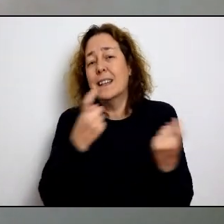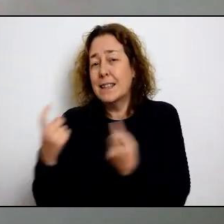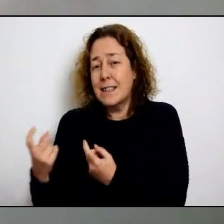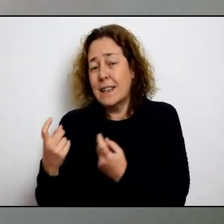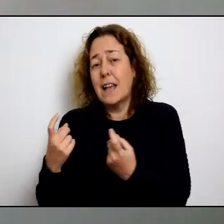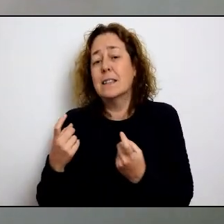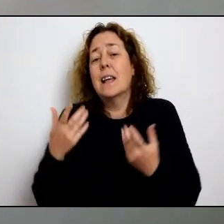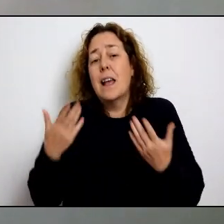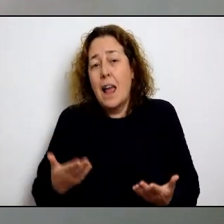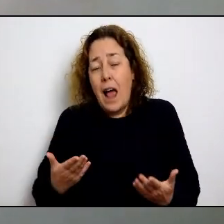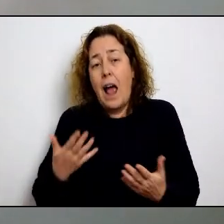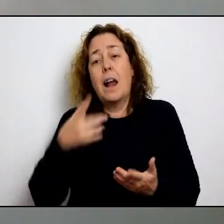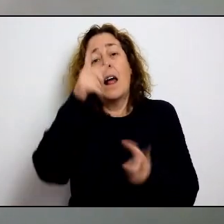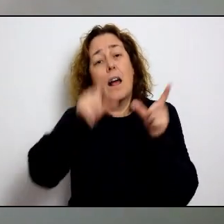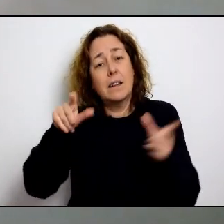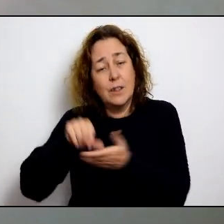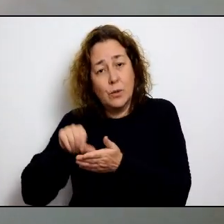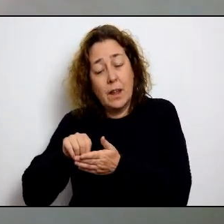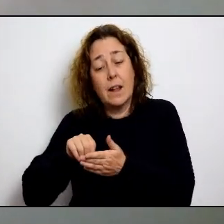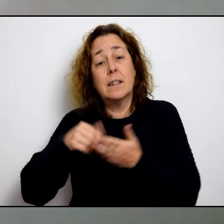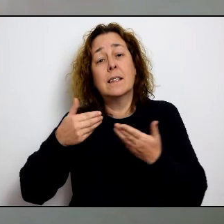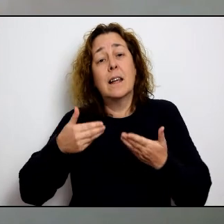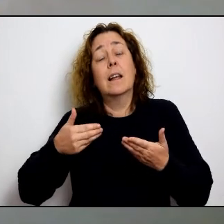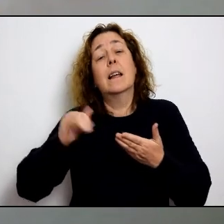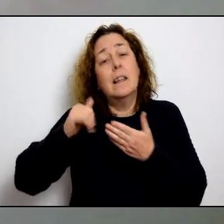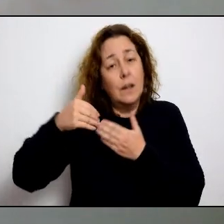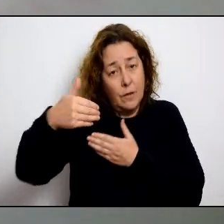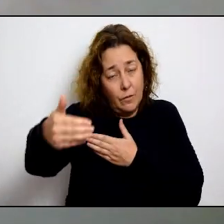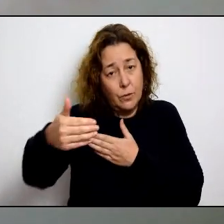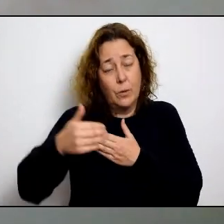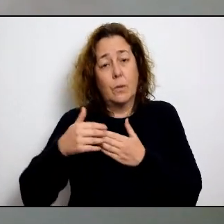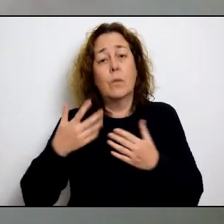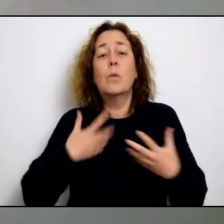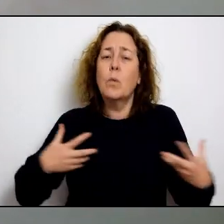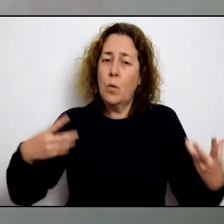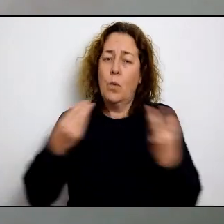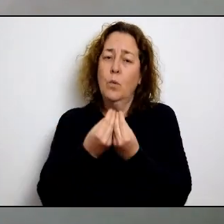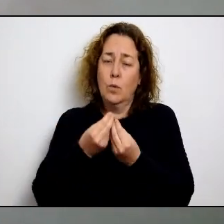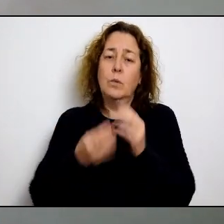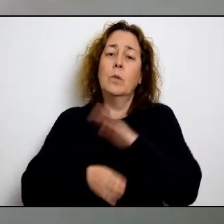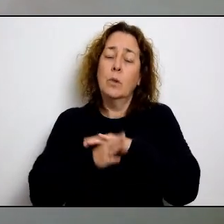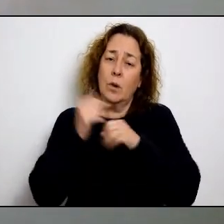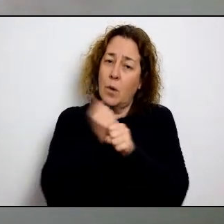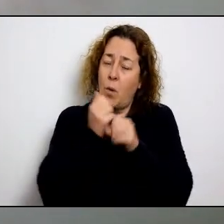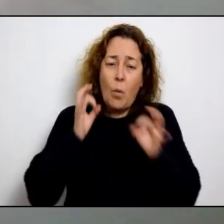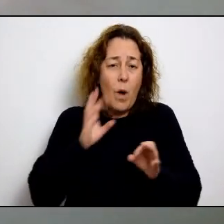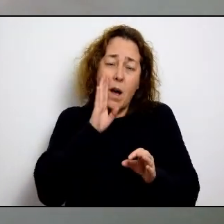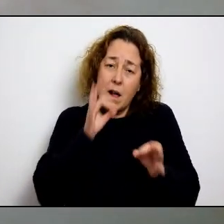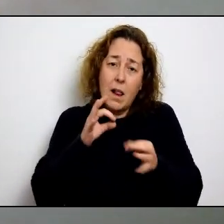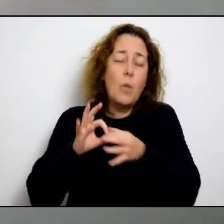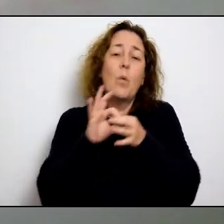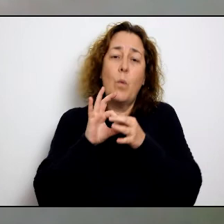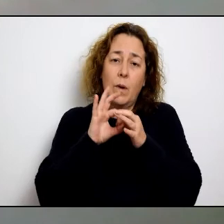puc entendre perfectament però estem fent feina per tal de donar resposta a totes aquelles necessitats que tenim en aquests moments com a ciutadania i que